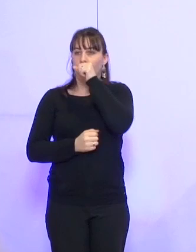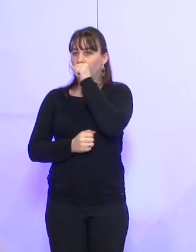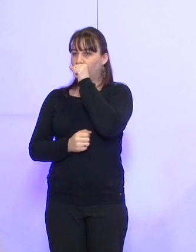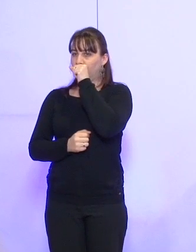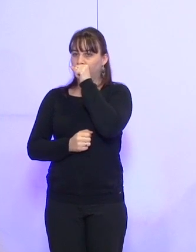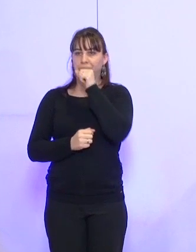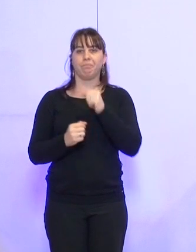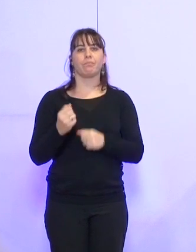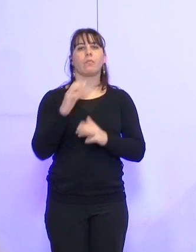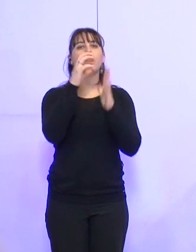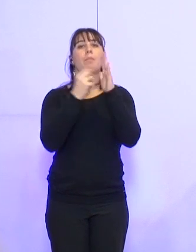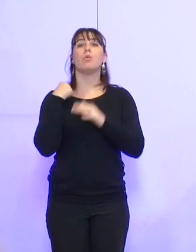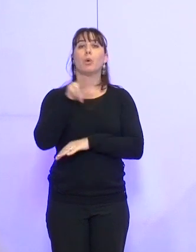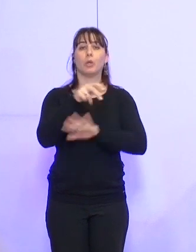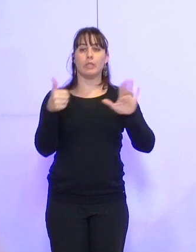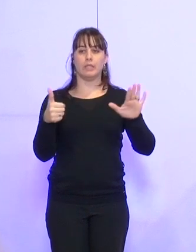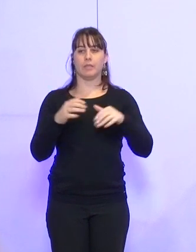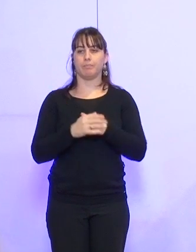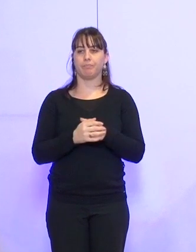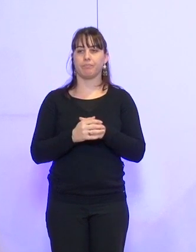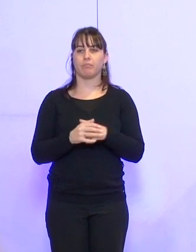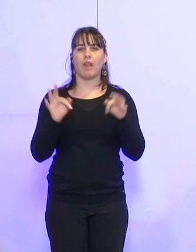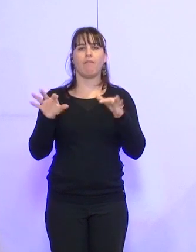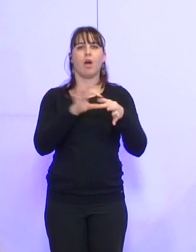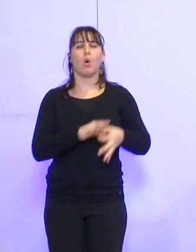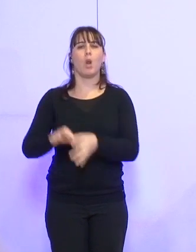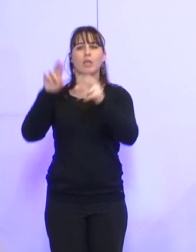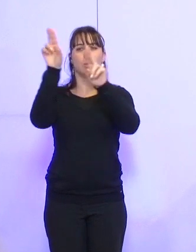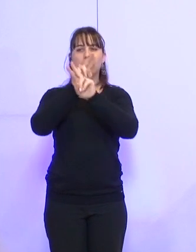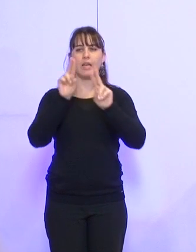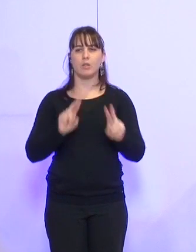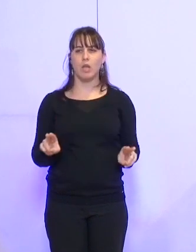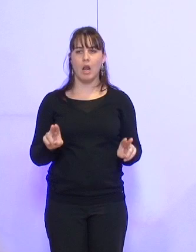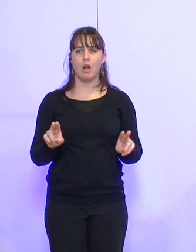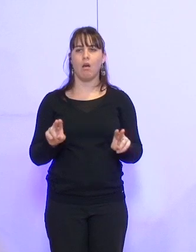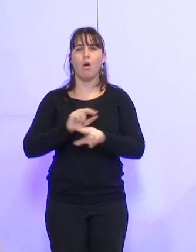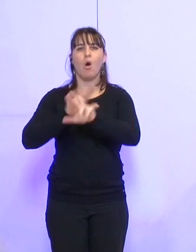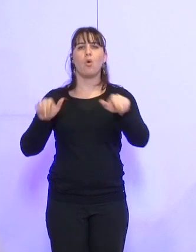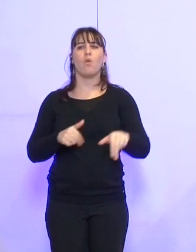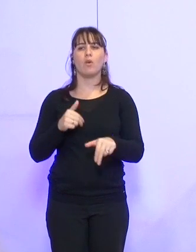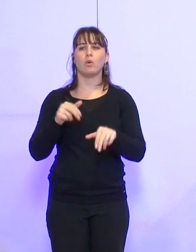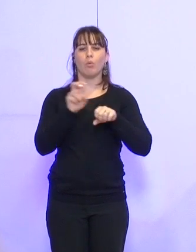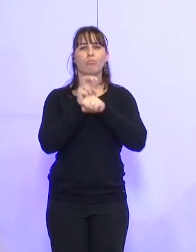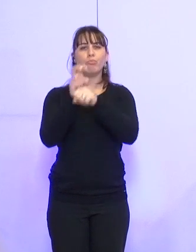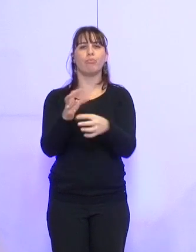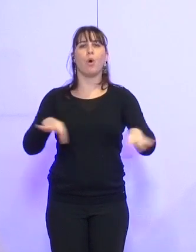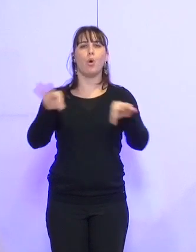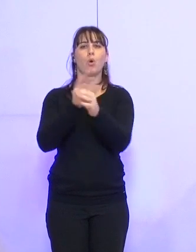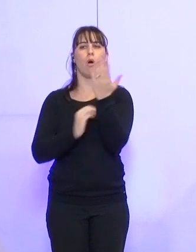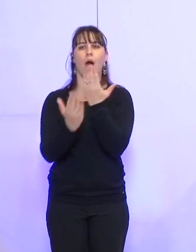La délibération numéro 36 sur les relations internationales, c'est l'avenant à la convention de mise à disposition de locaux